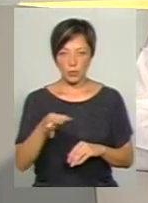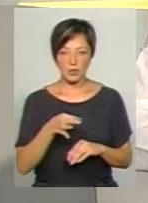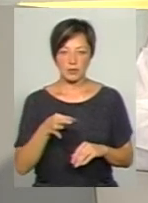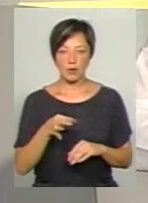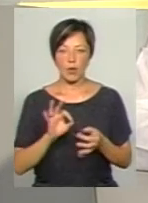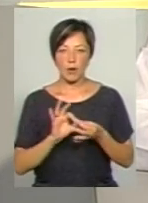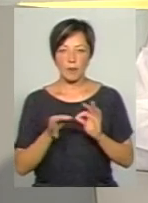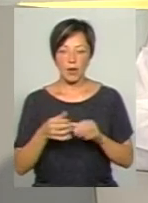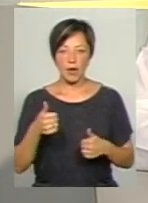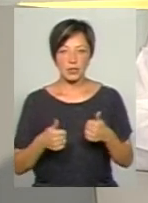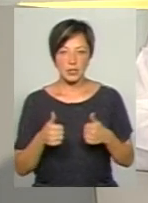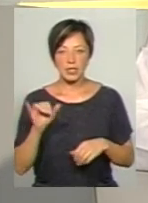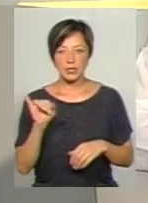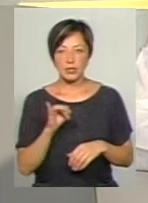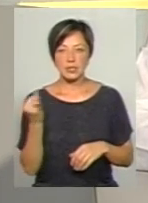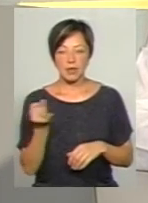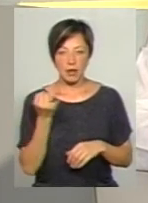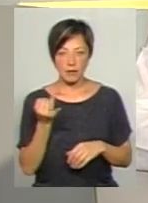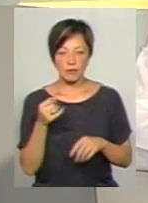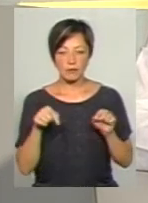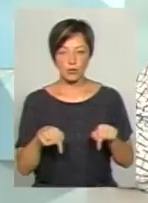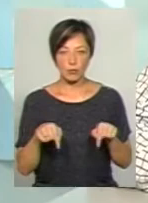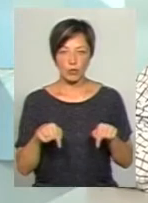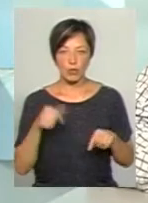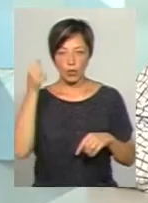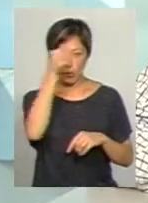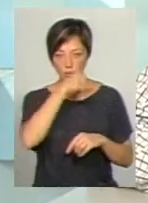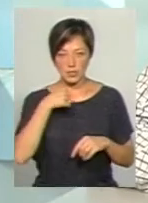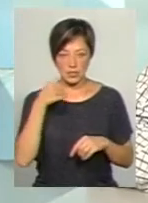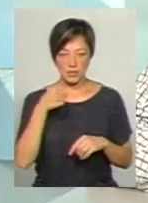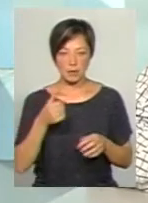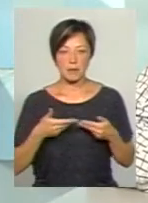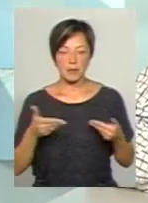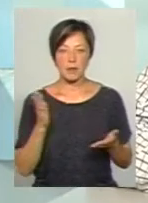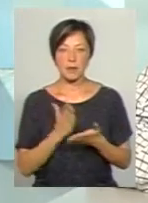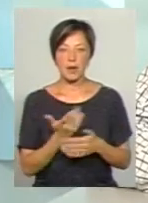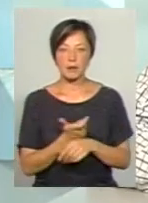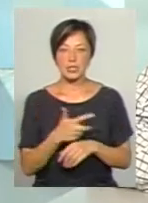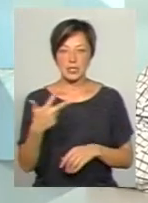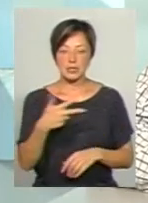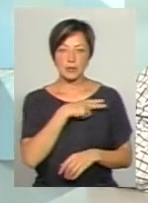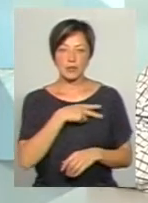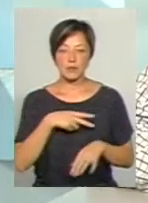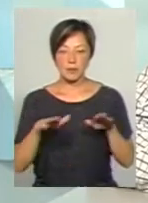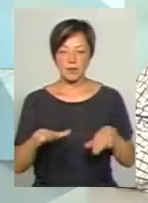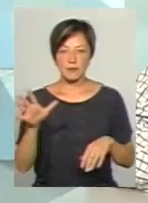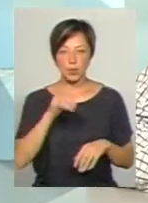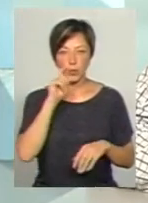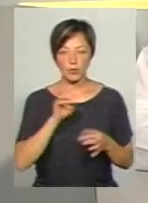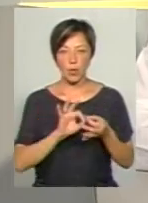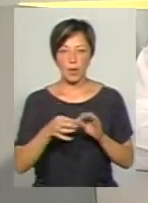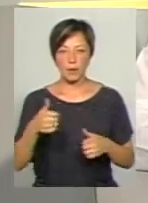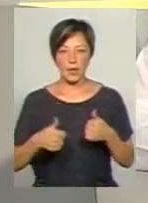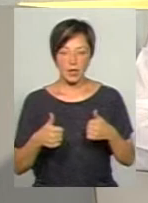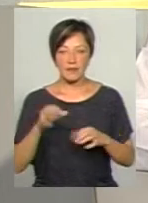результатах олімпіад. І що саме цікаво, що в цьому році ми маємо більше 30 призових місць на всеукраїнських олімпіад,